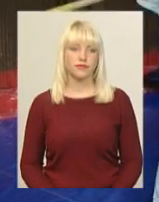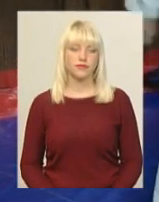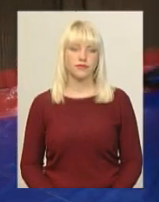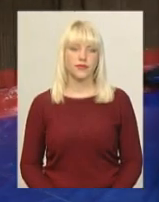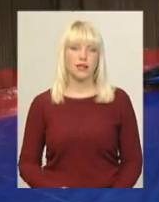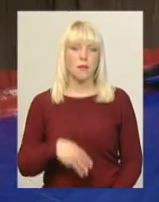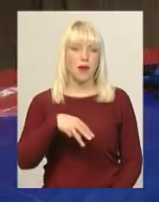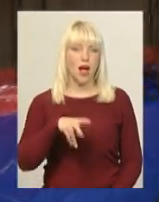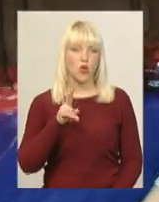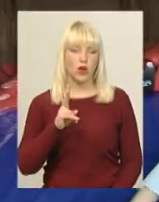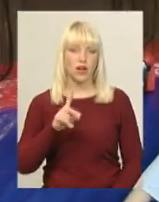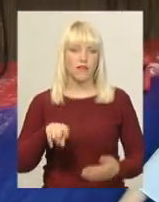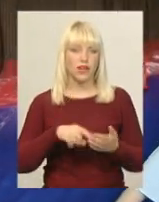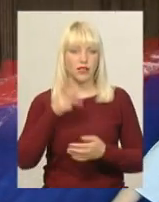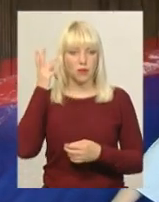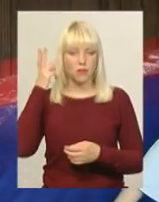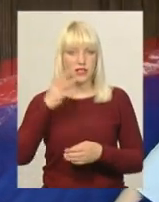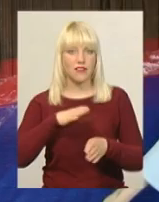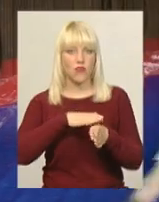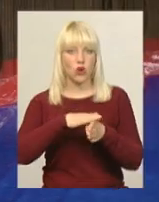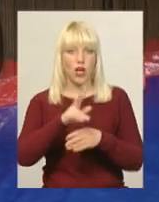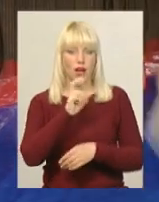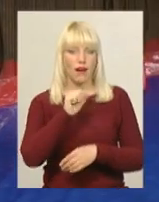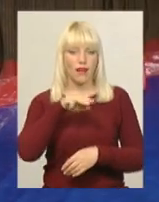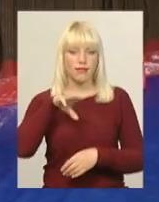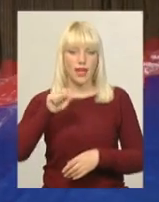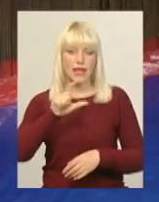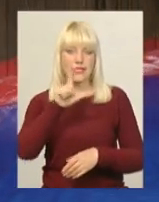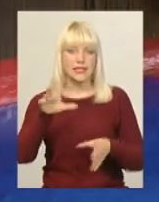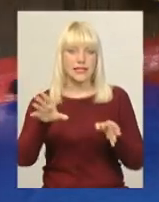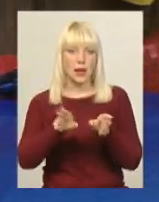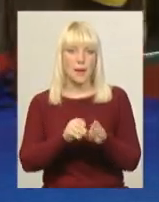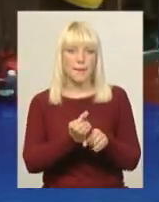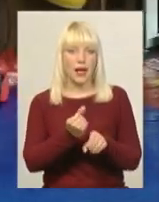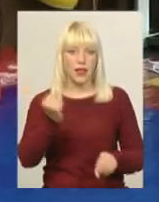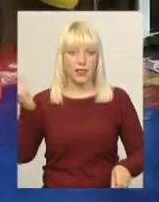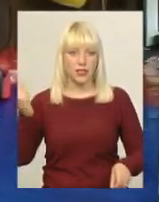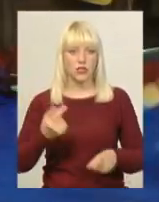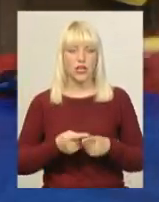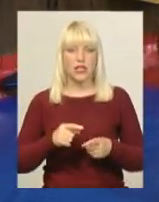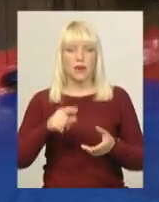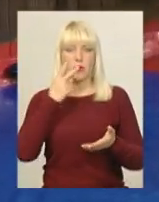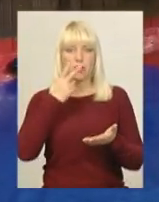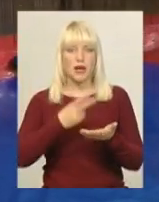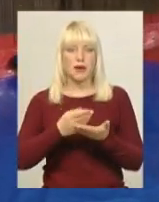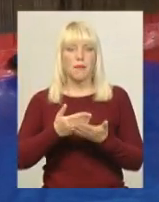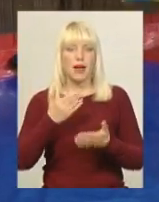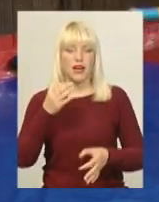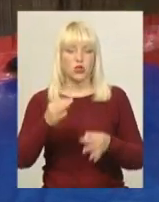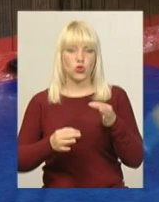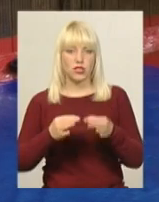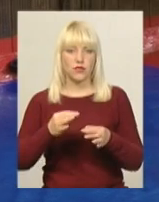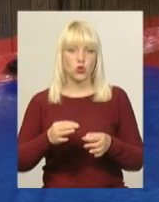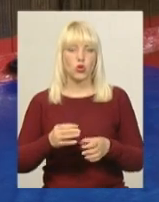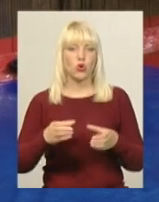Михайло Кривий з Хмельницького виконує ката з палицею. Цей комплекс справ 10-річний спортсмен демонстрував перед Судівською колегією чемпіонату України і